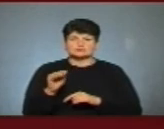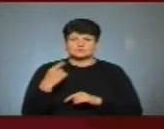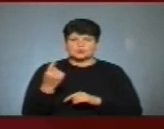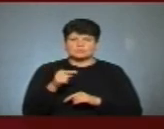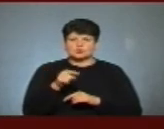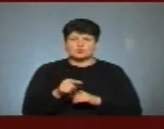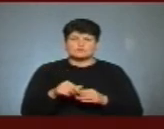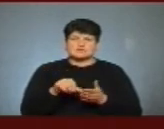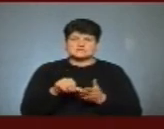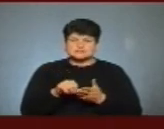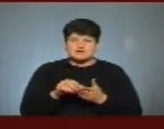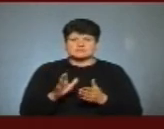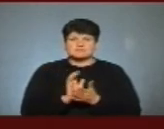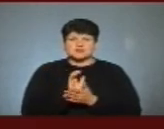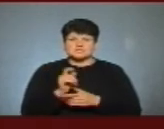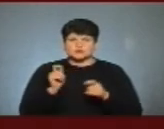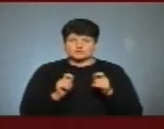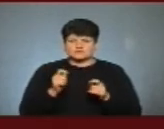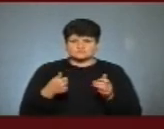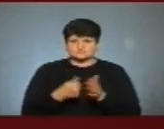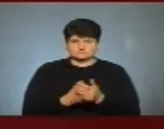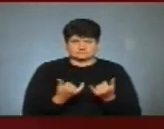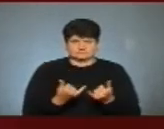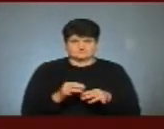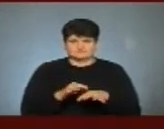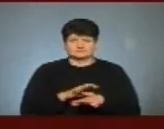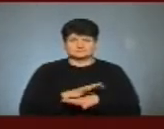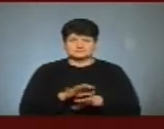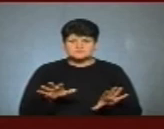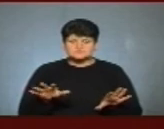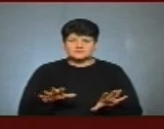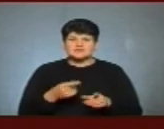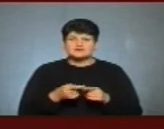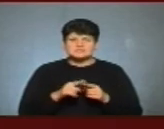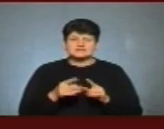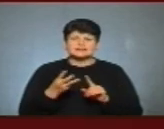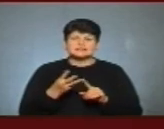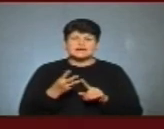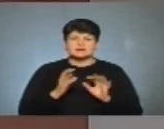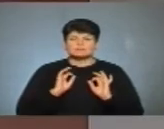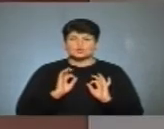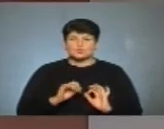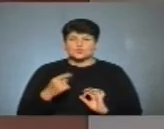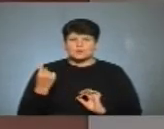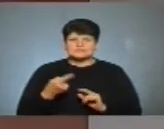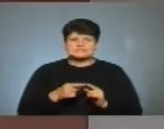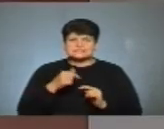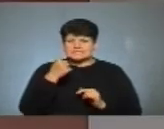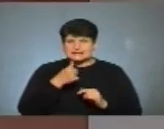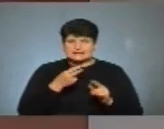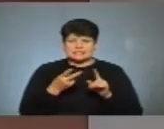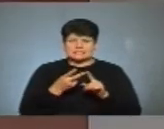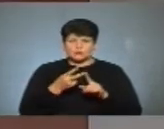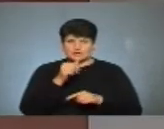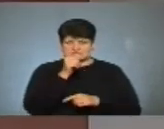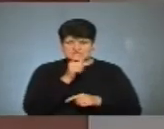Його представлення та прес-конференції досі не проводили. Зазначується третій прокурор області за цей рік і другий